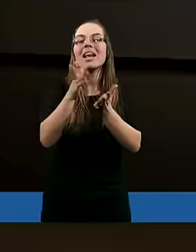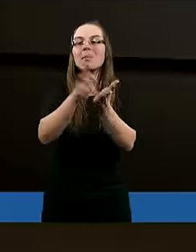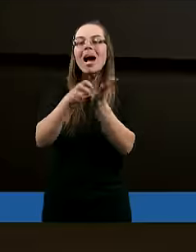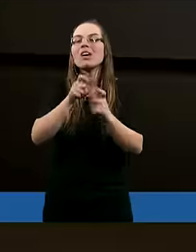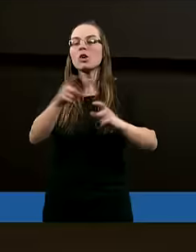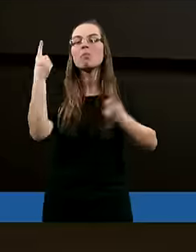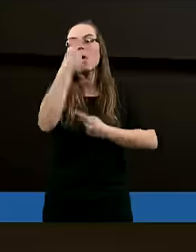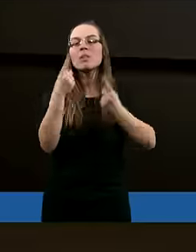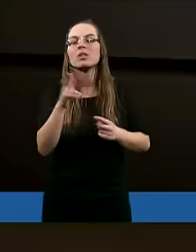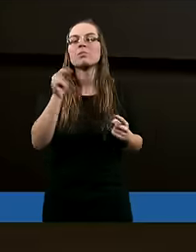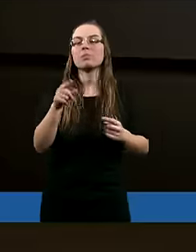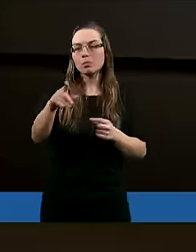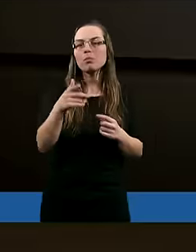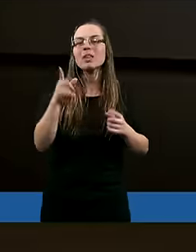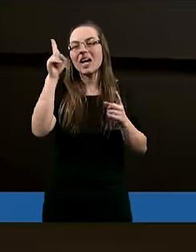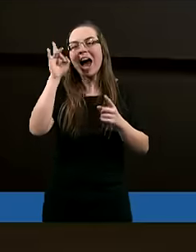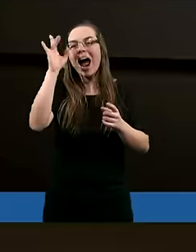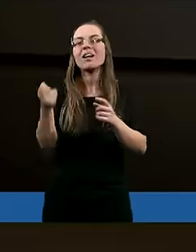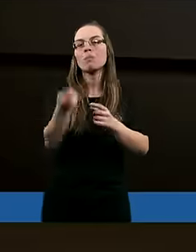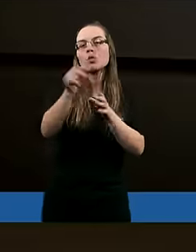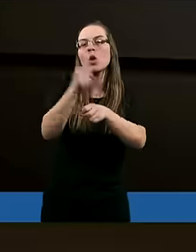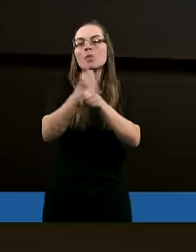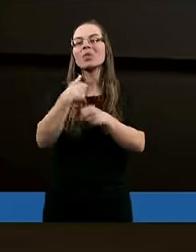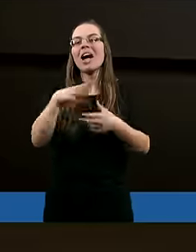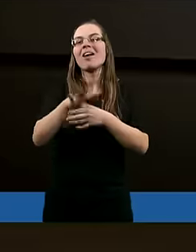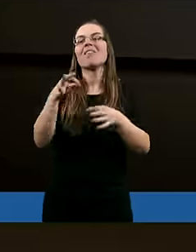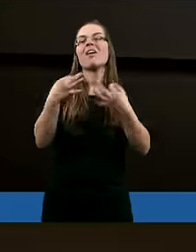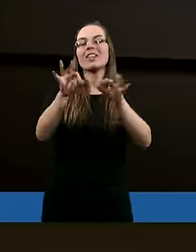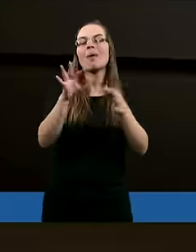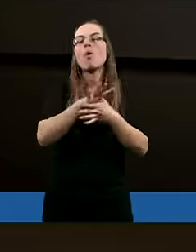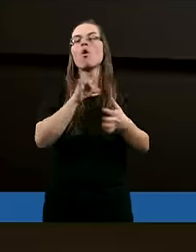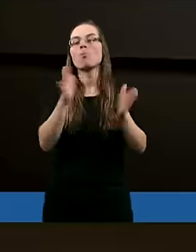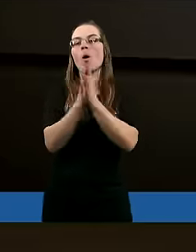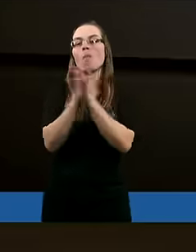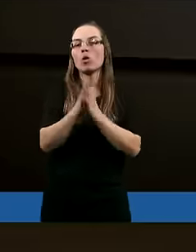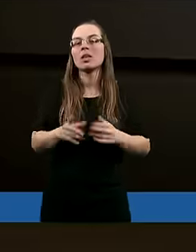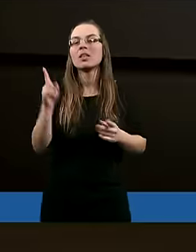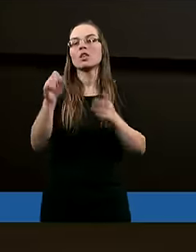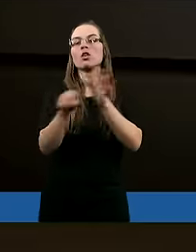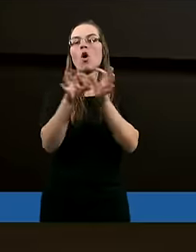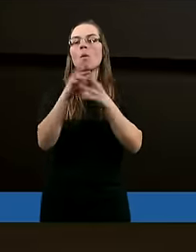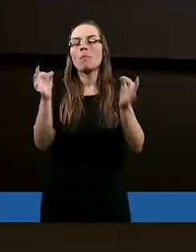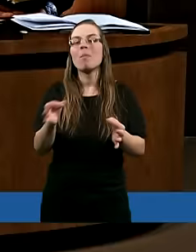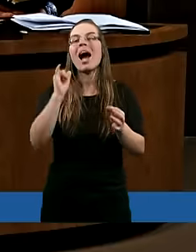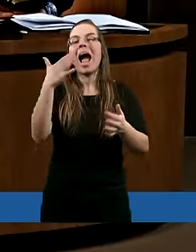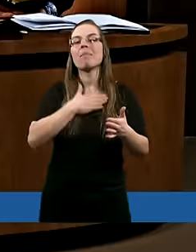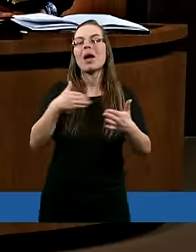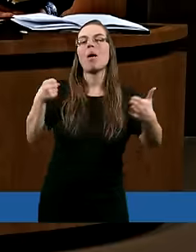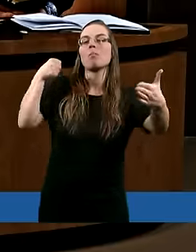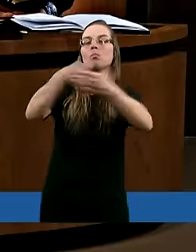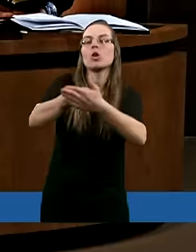tak sobie pomyślałam, że zawsze rano, jak jadę z samochodem do pracy, to ja w samochodzie się pomodlę. Do momentu, aż miałam stłuczkę.